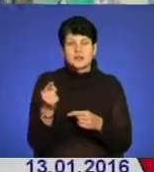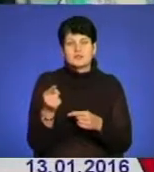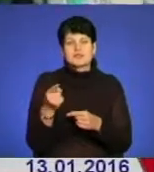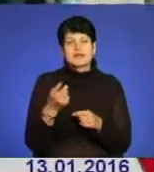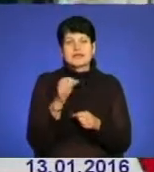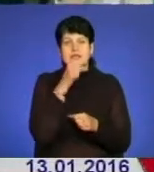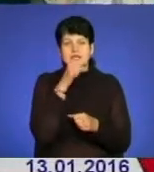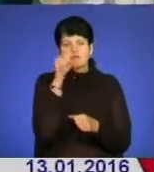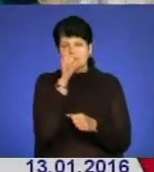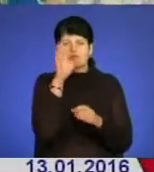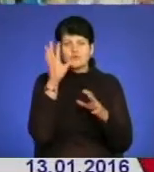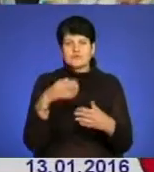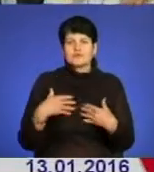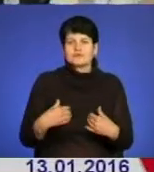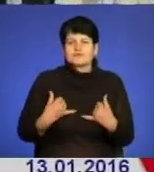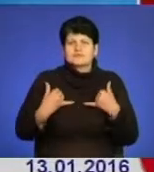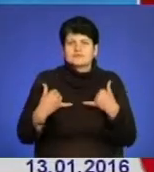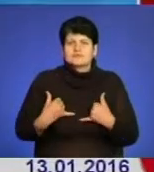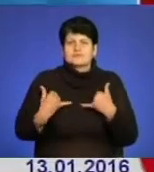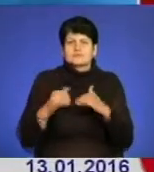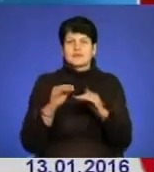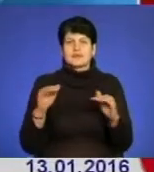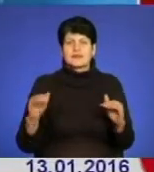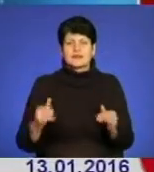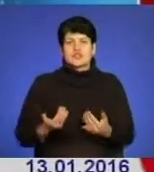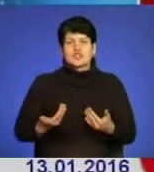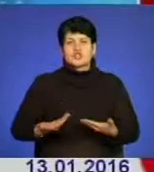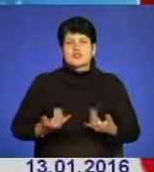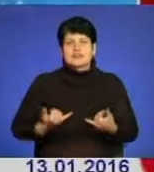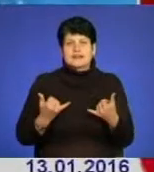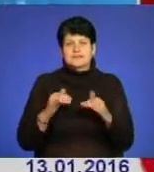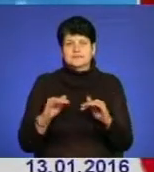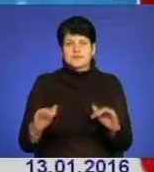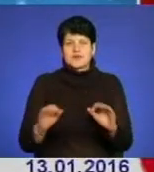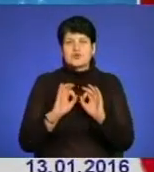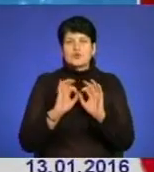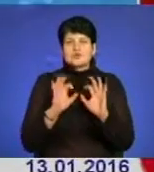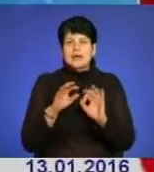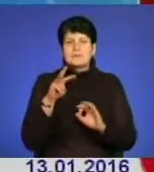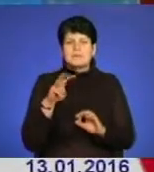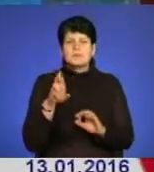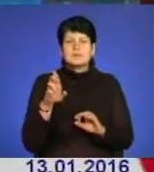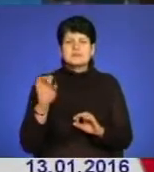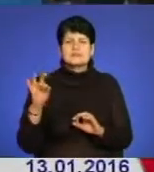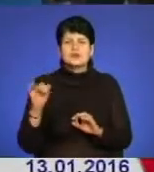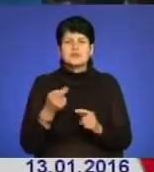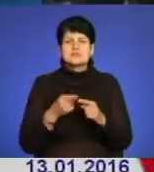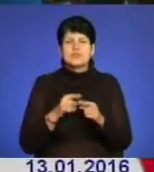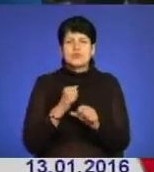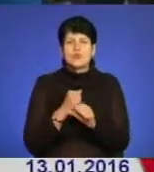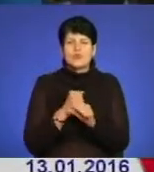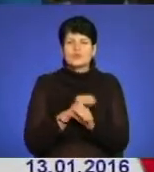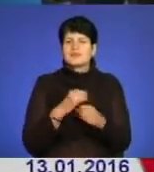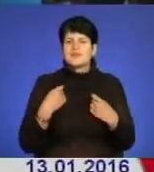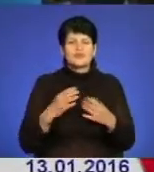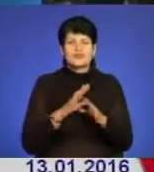бо всього себе віддає маленьким глядачам. Ними і для них він живе. Як розповідає Михайло Беспалько, його робота – це свято не тільки для